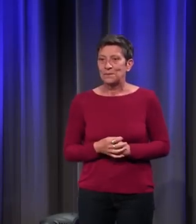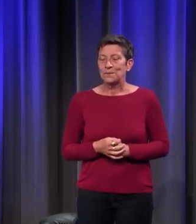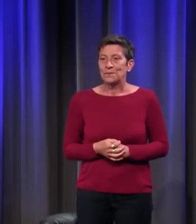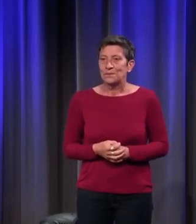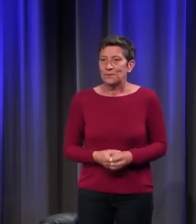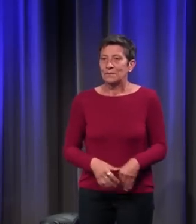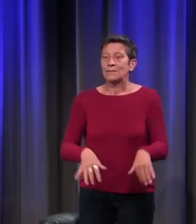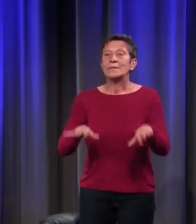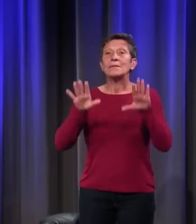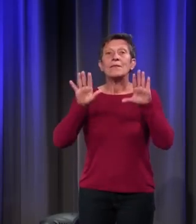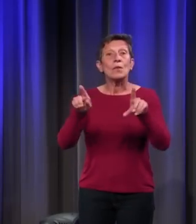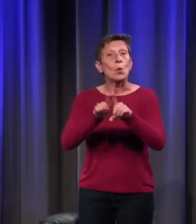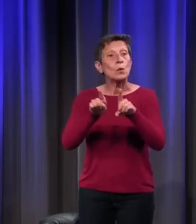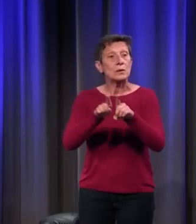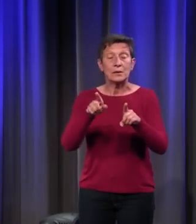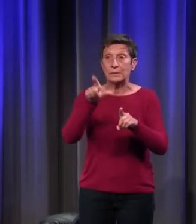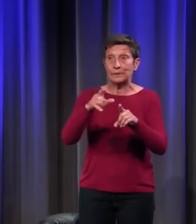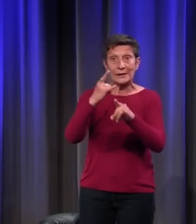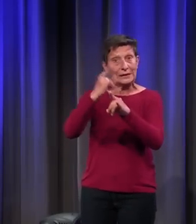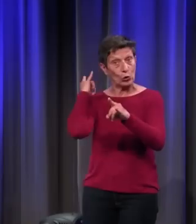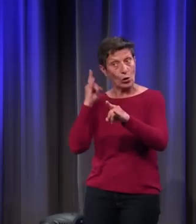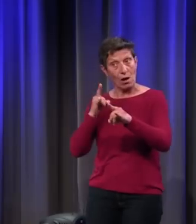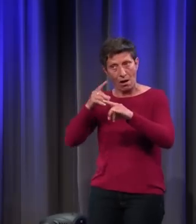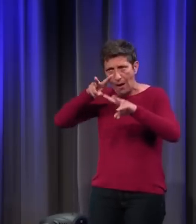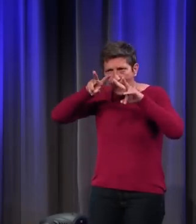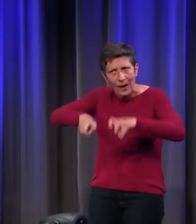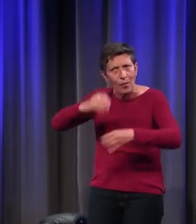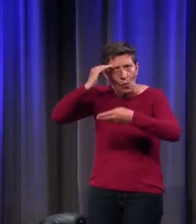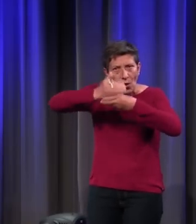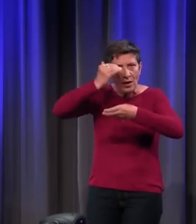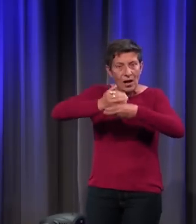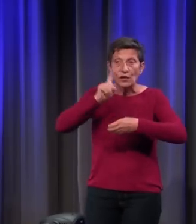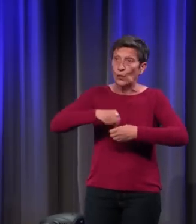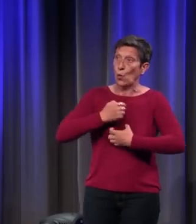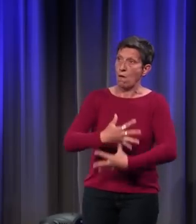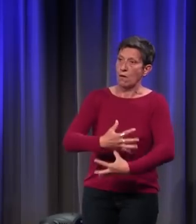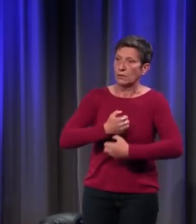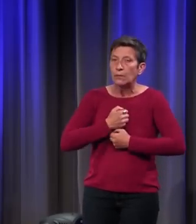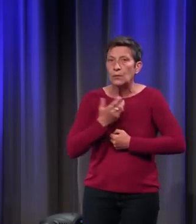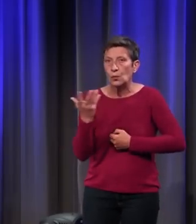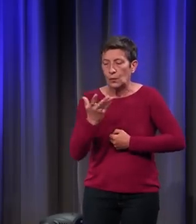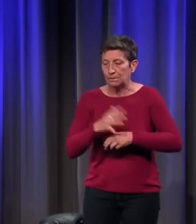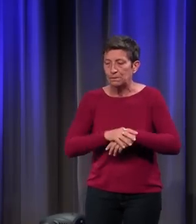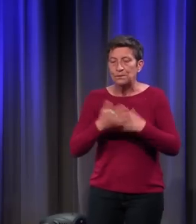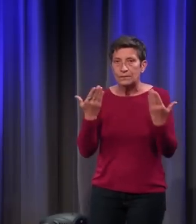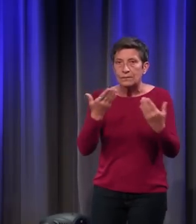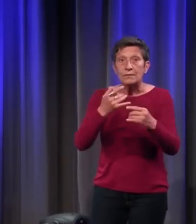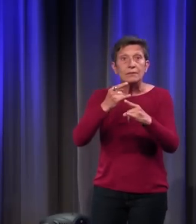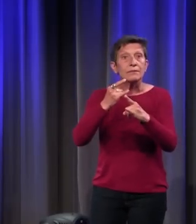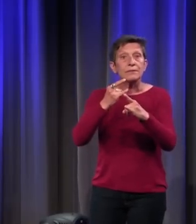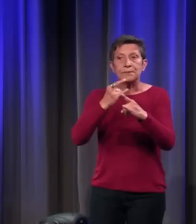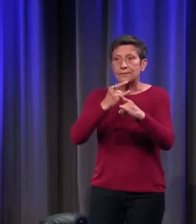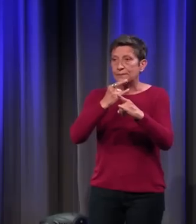Par là même, l'historien du Moyen Âge doit accepter que l'histoire que nous appelons naturelle, l'histoire naturelle,